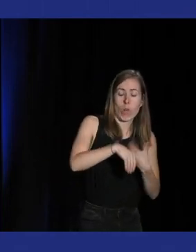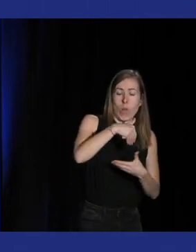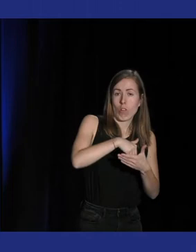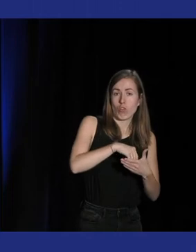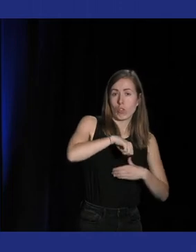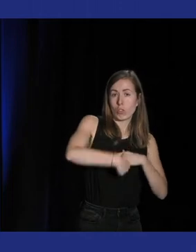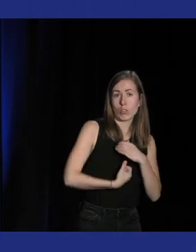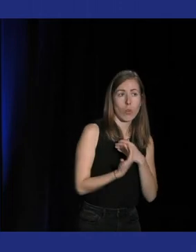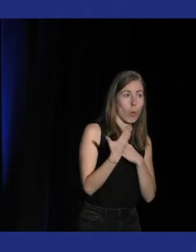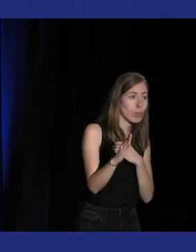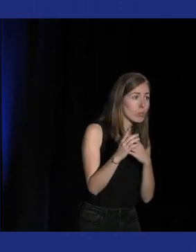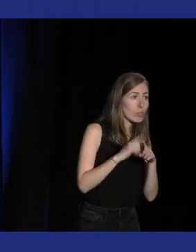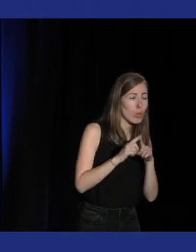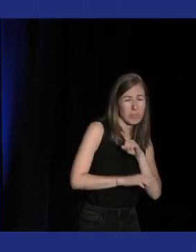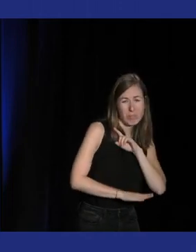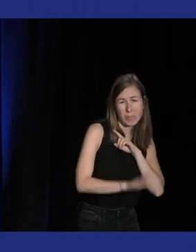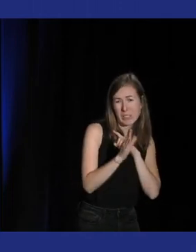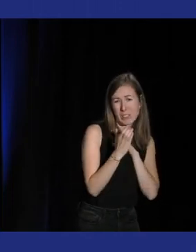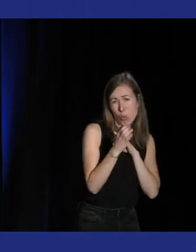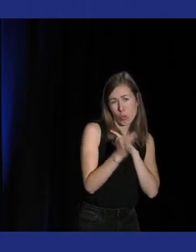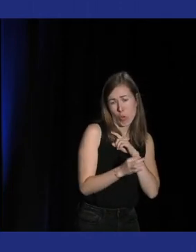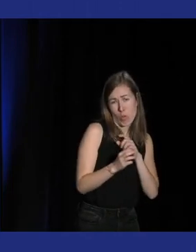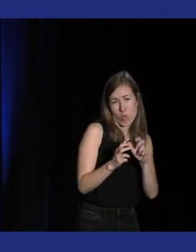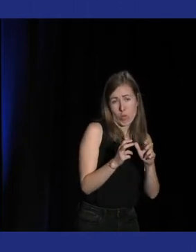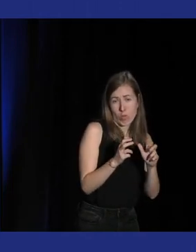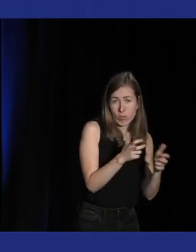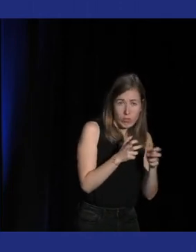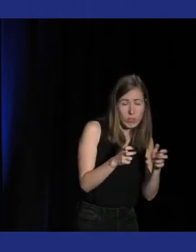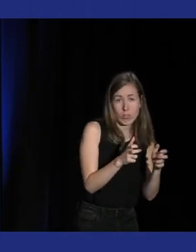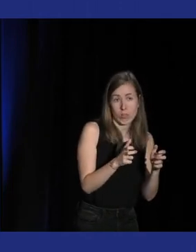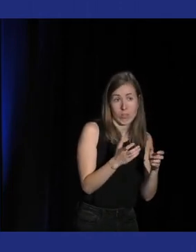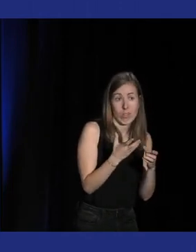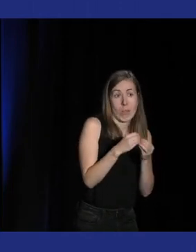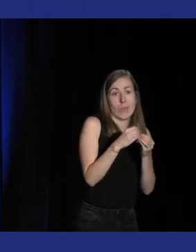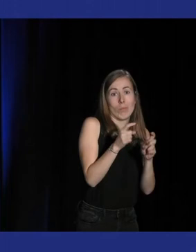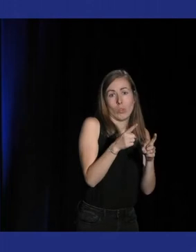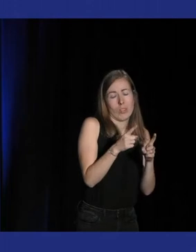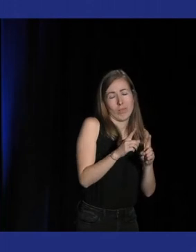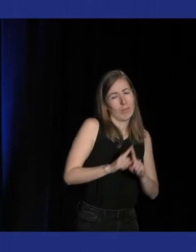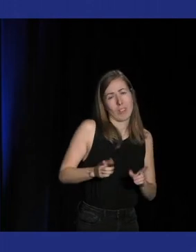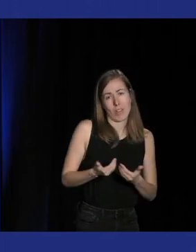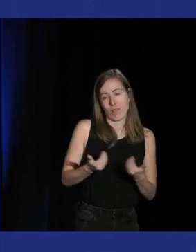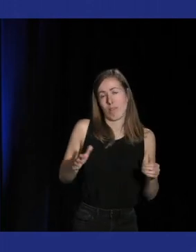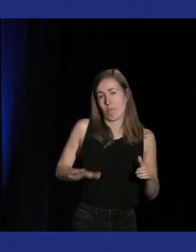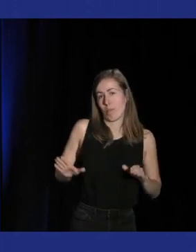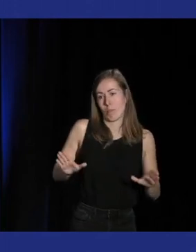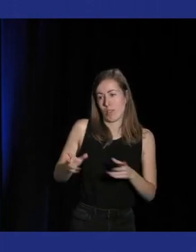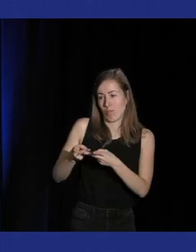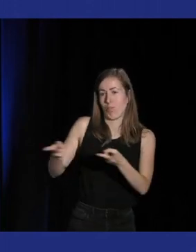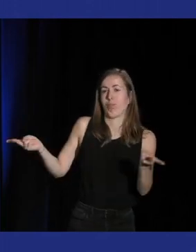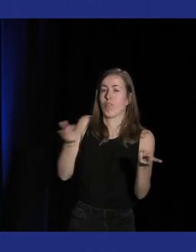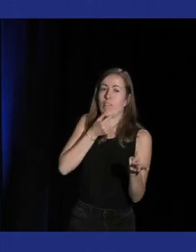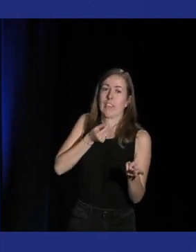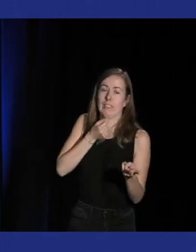d'autres styles de jeux vraiment purement jeux vidéo avec de la musique et puis peut-être aussi la démocratisation des non